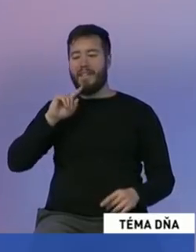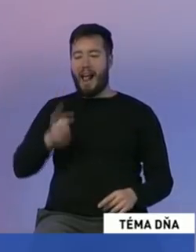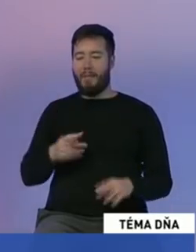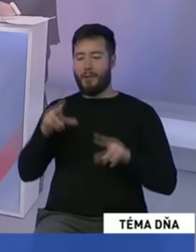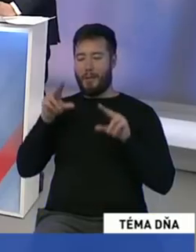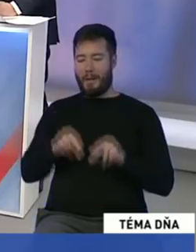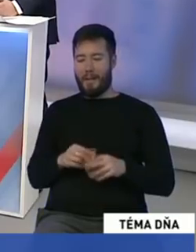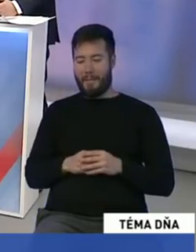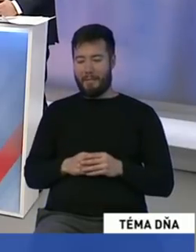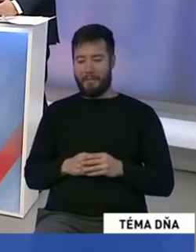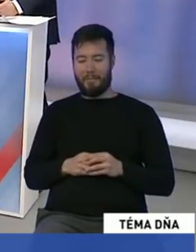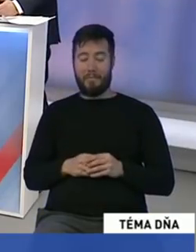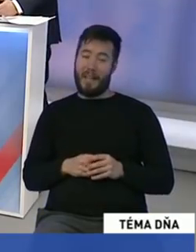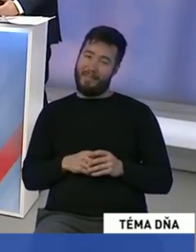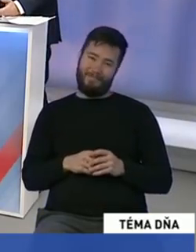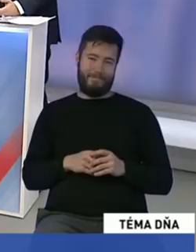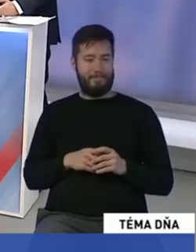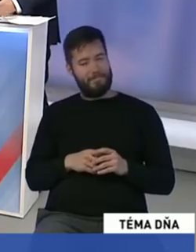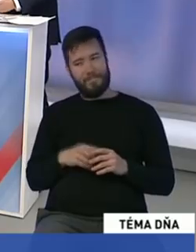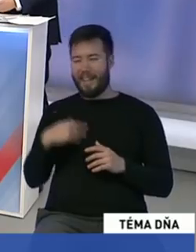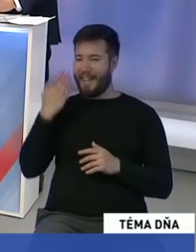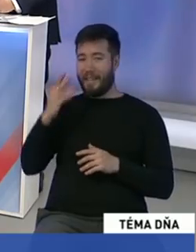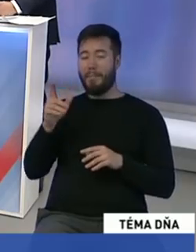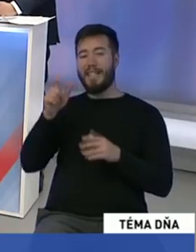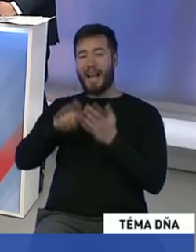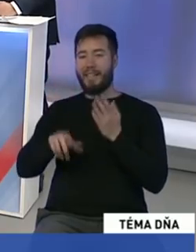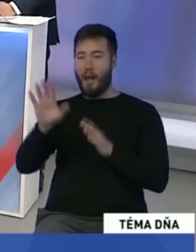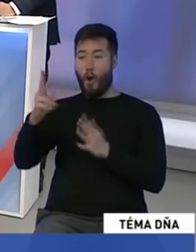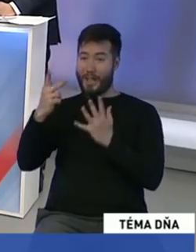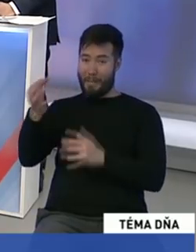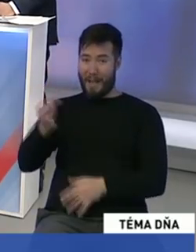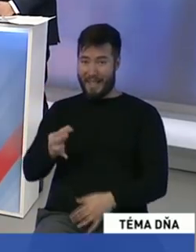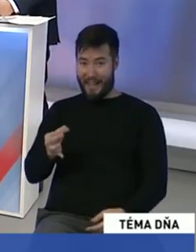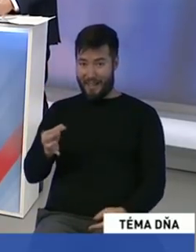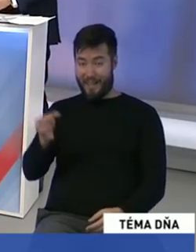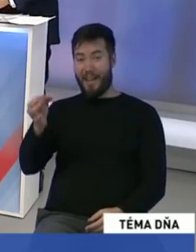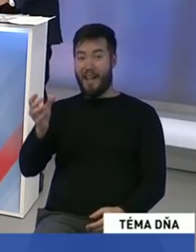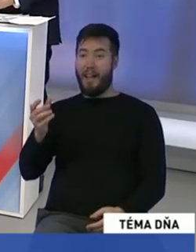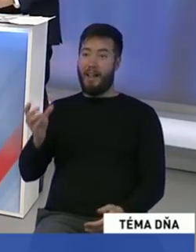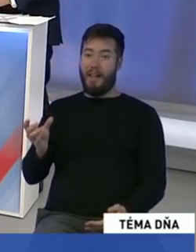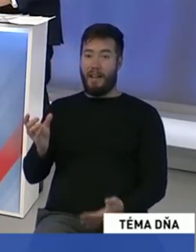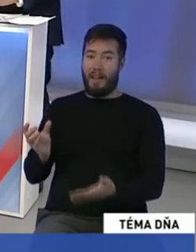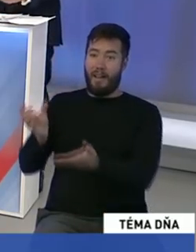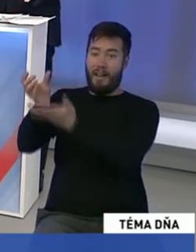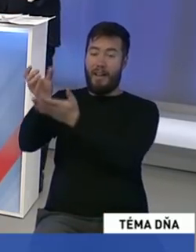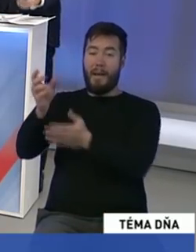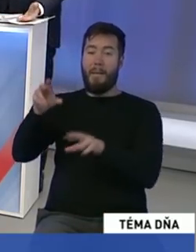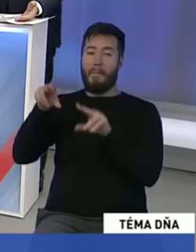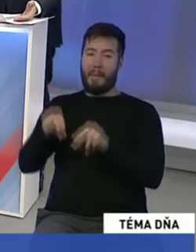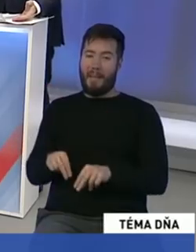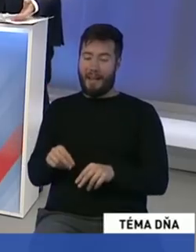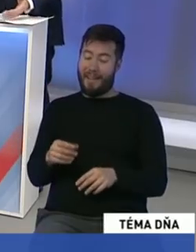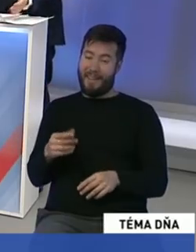Neviem, či strana s 8% dnes bude určovať, kto bude premiérom. Čiže preto sa pýtam, či to